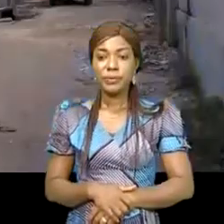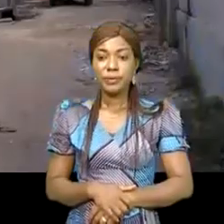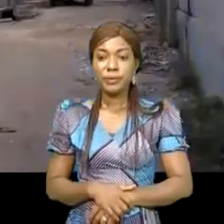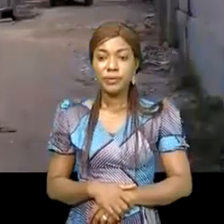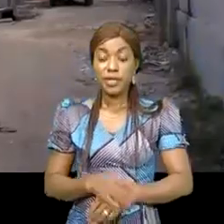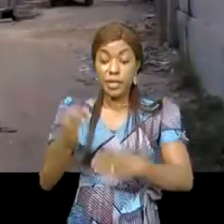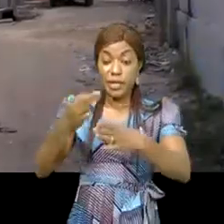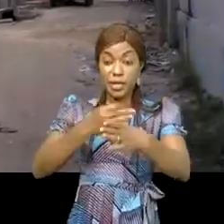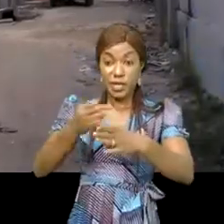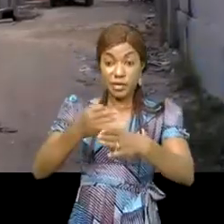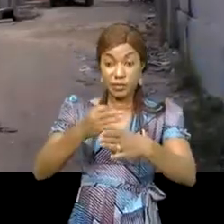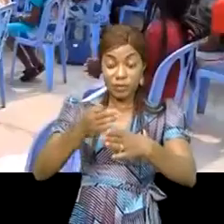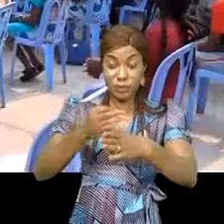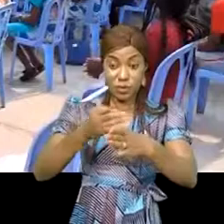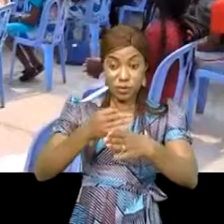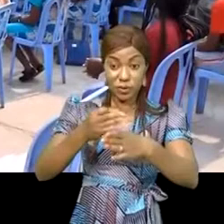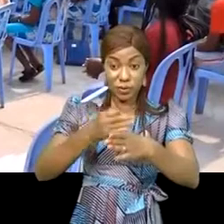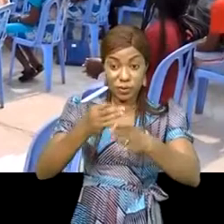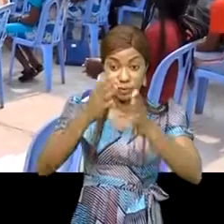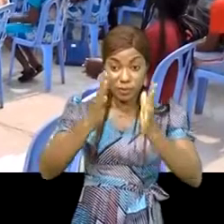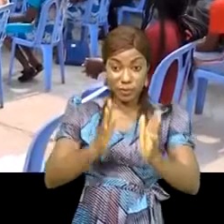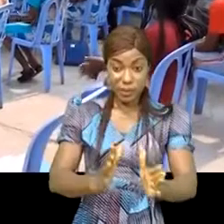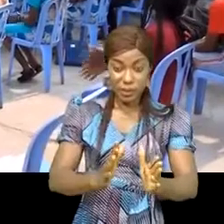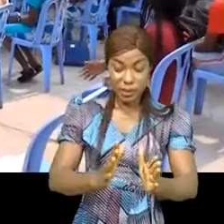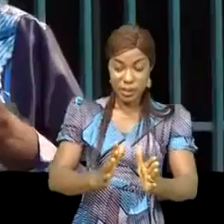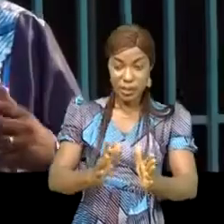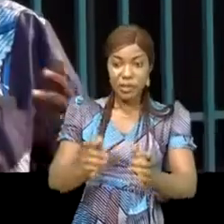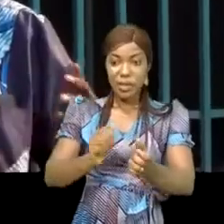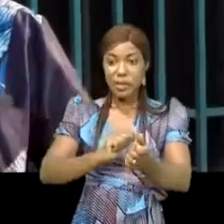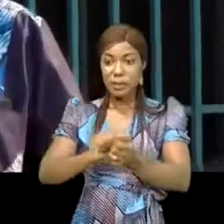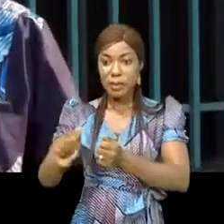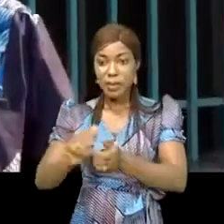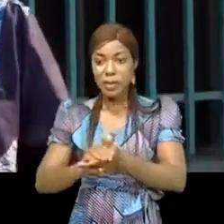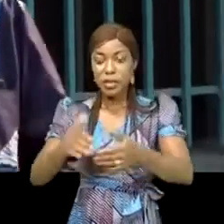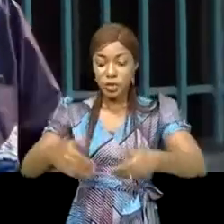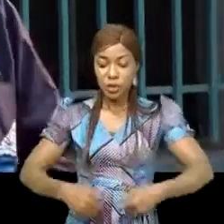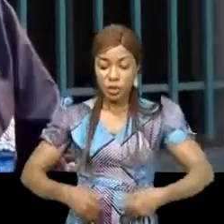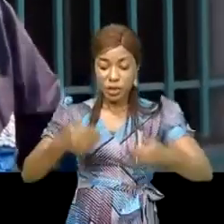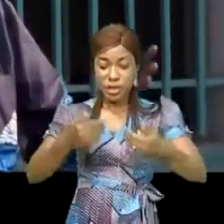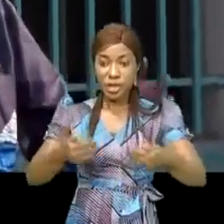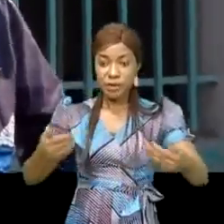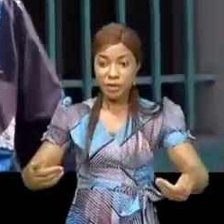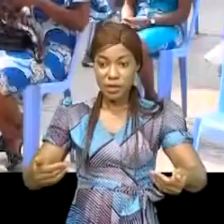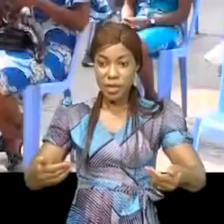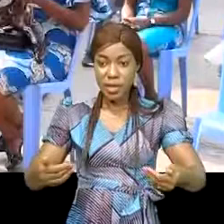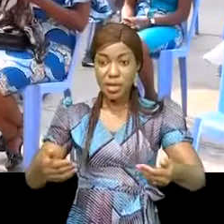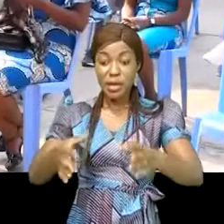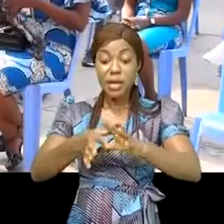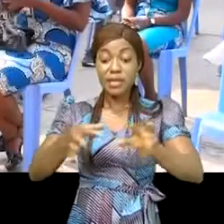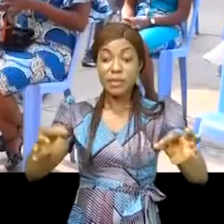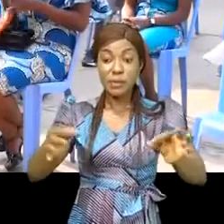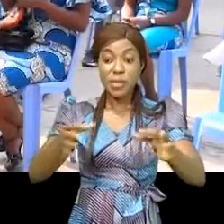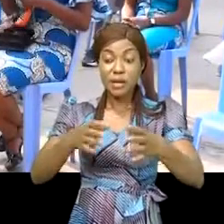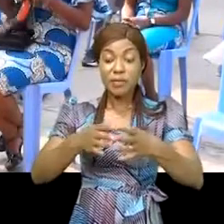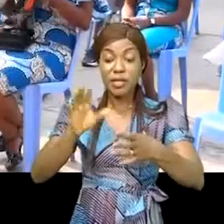Les formateurs à l'insertion professionnelle par l'entrepreneuriat des jeunes enfants en rupture familiale dits enfants de la